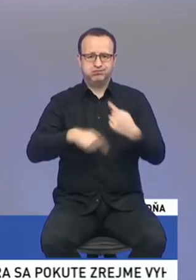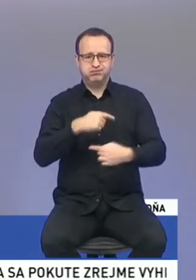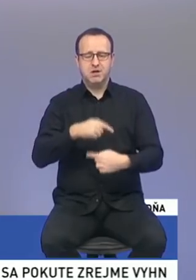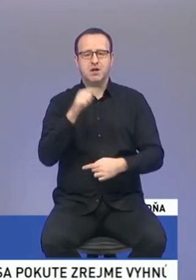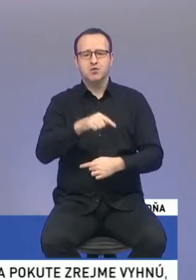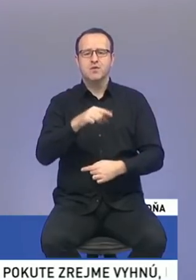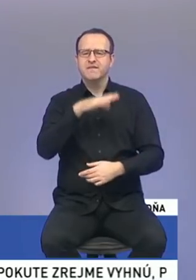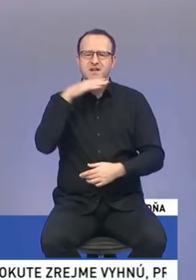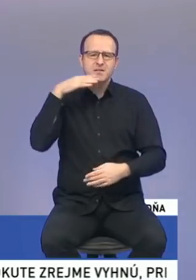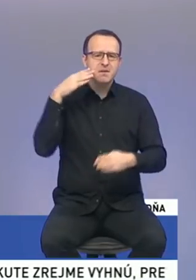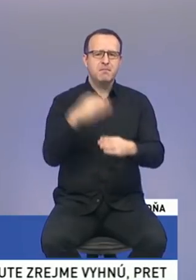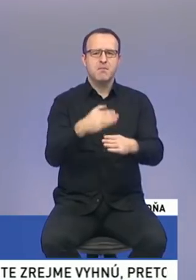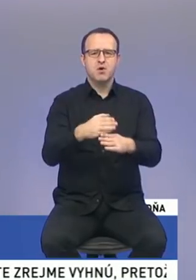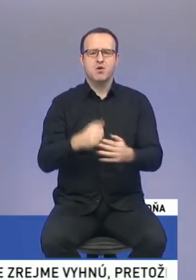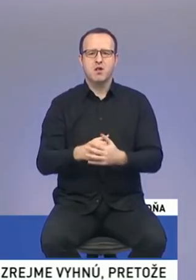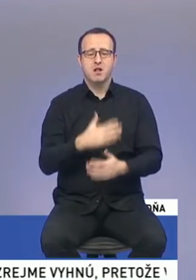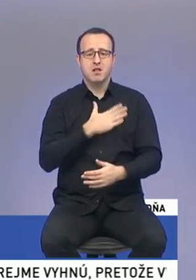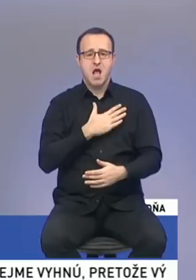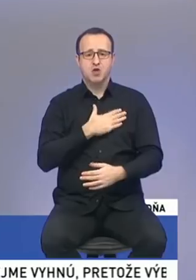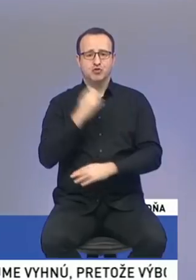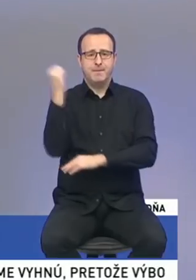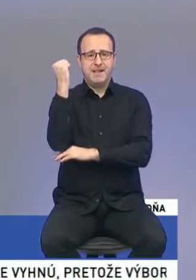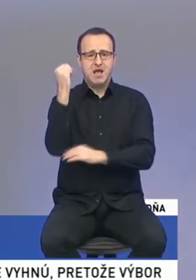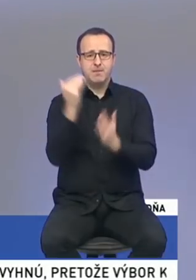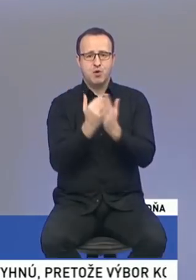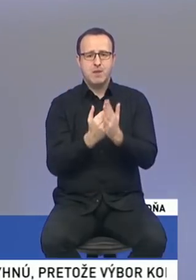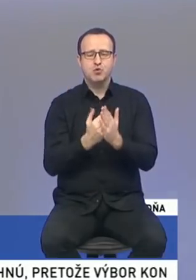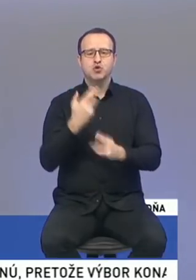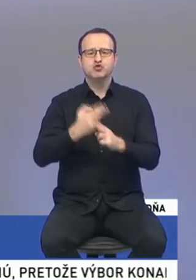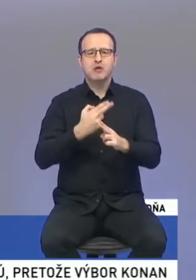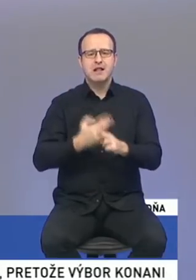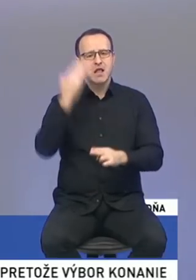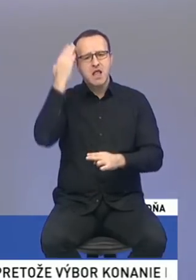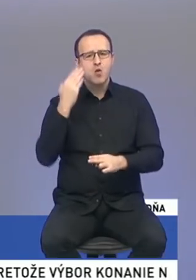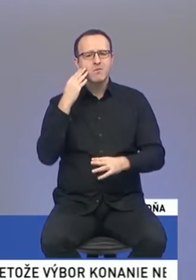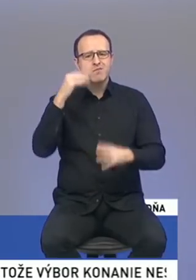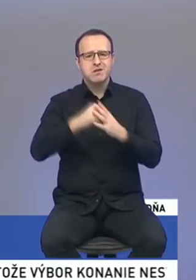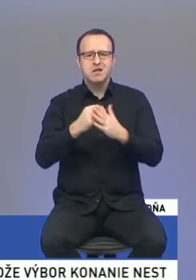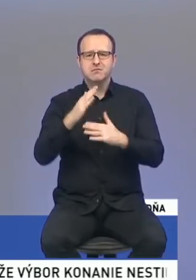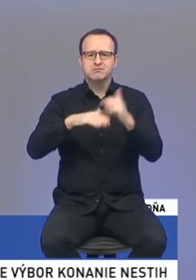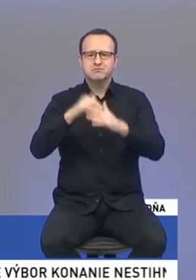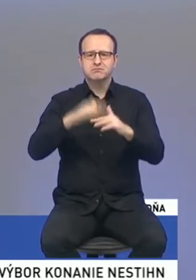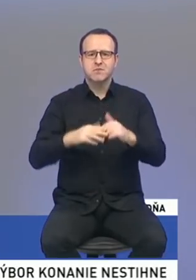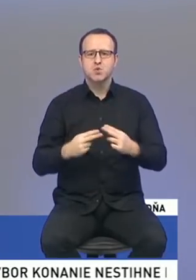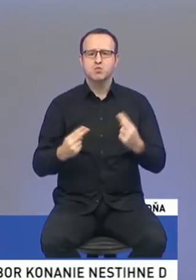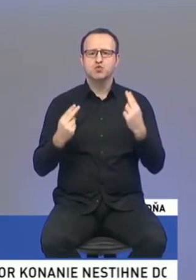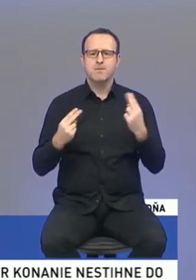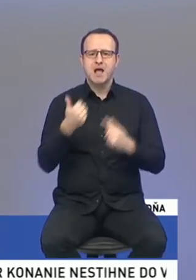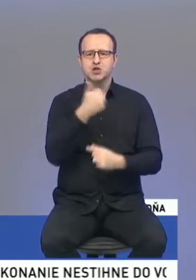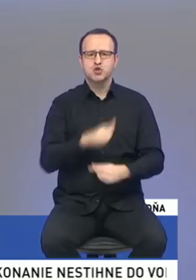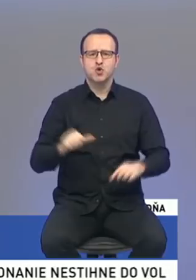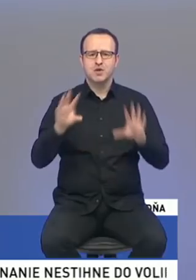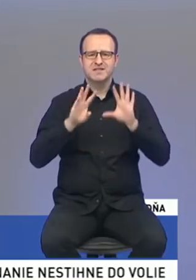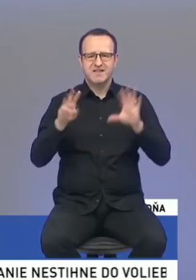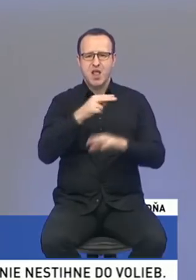určite veľmi pomohol náš pilier z nášho programu. je masívna vystavba štátnych návnych bytov, pretože pri sume 199 táto matka by to